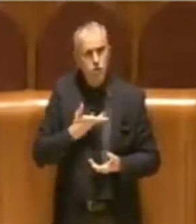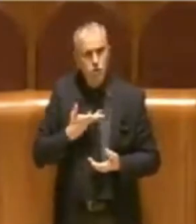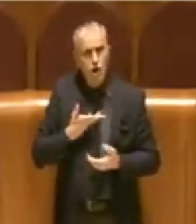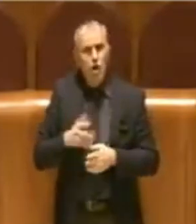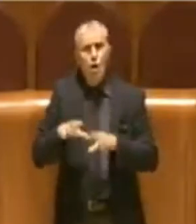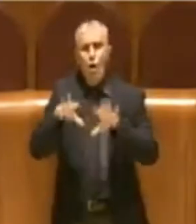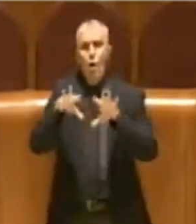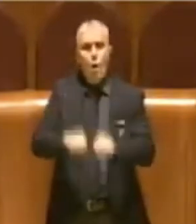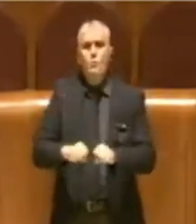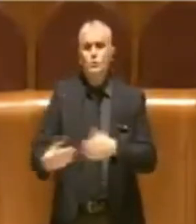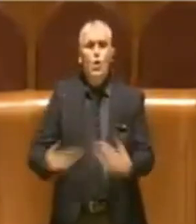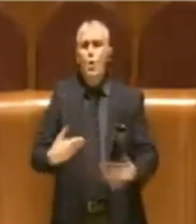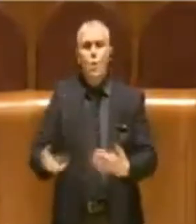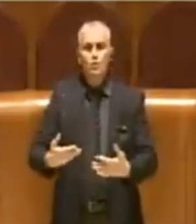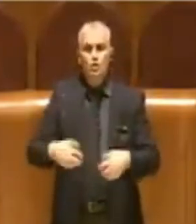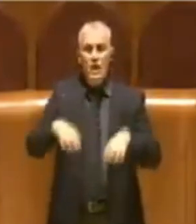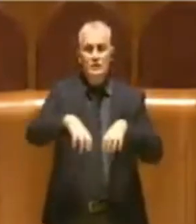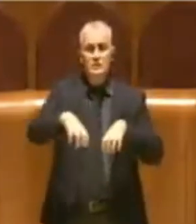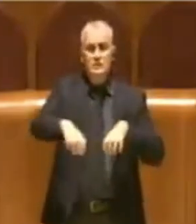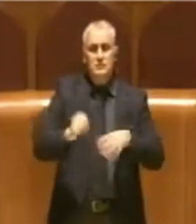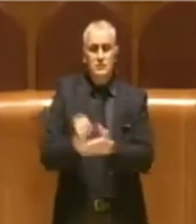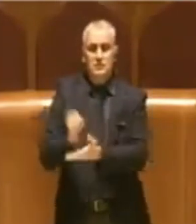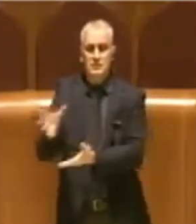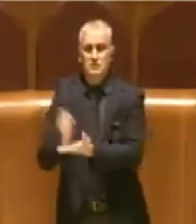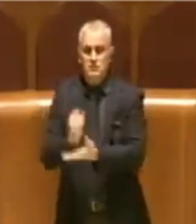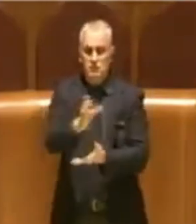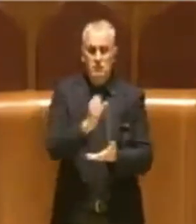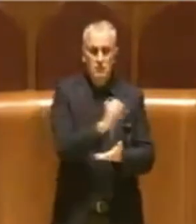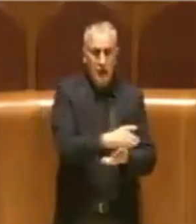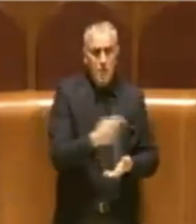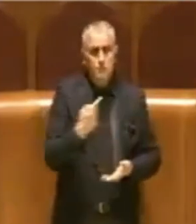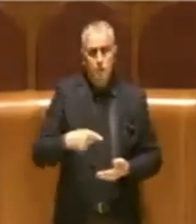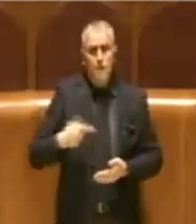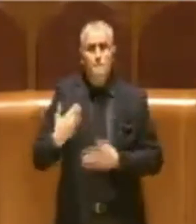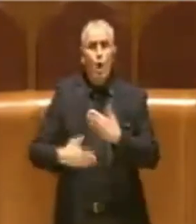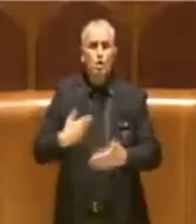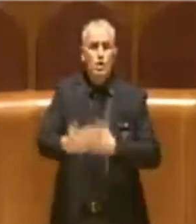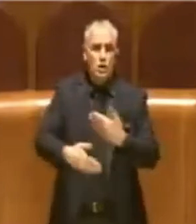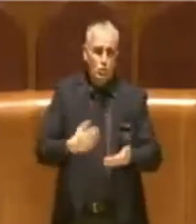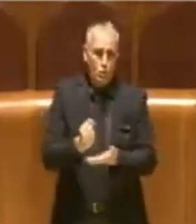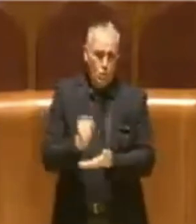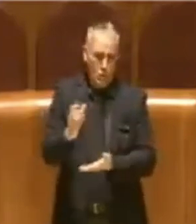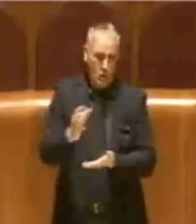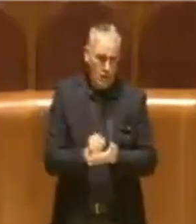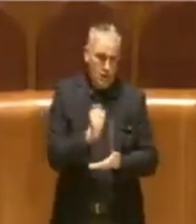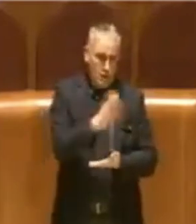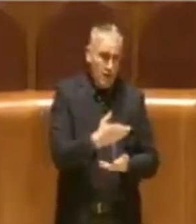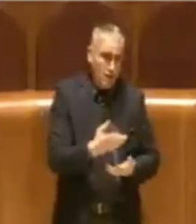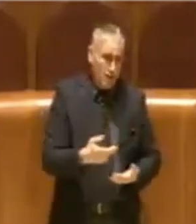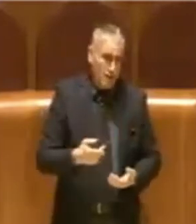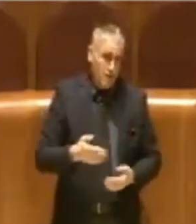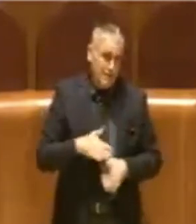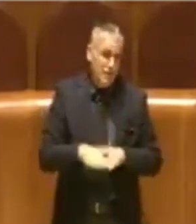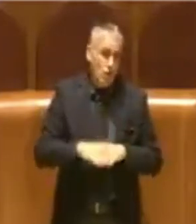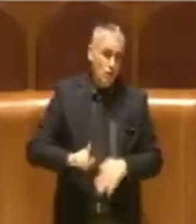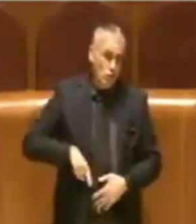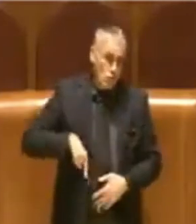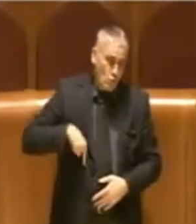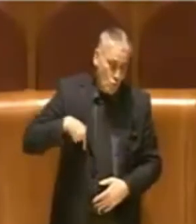occupazioni d'urgenza anziché la procedura di espropri che è lunga e